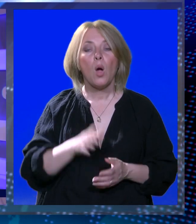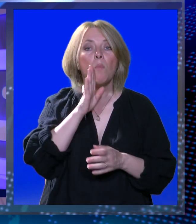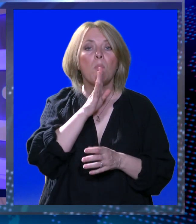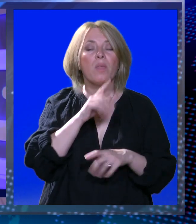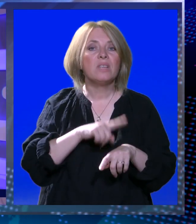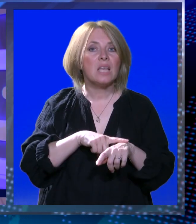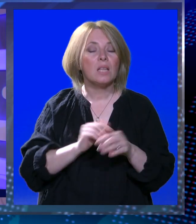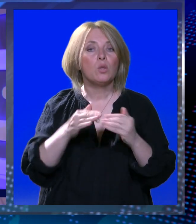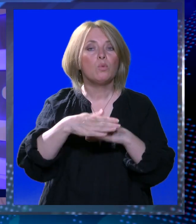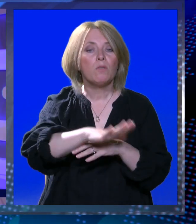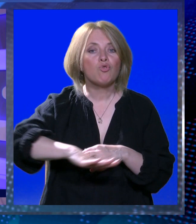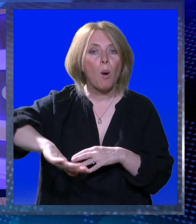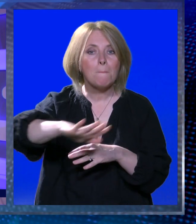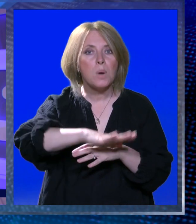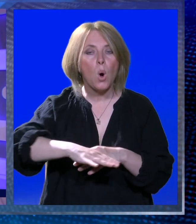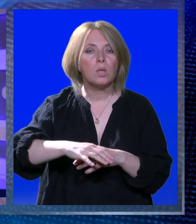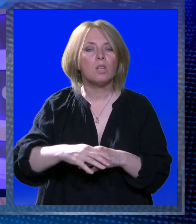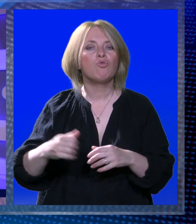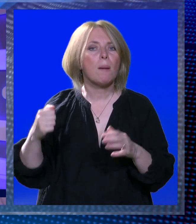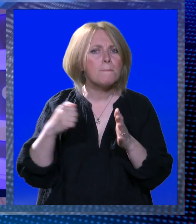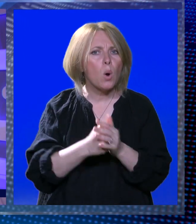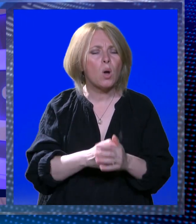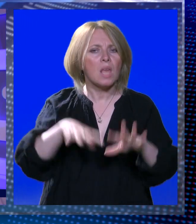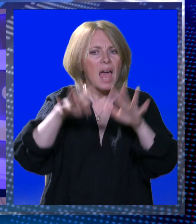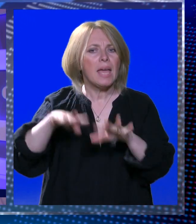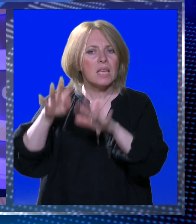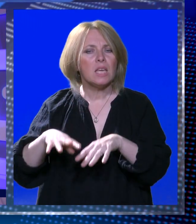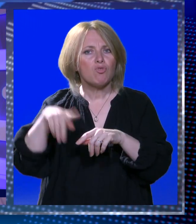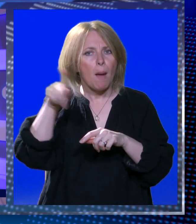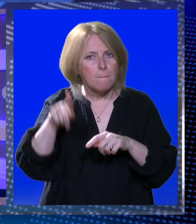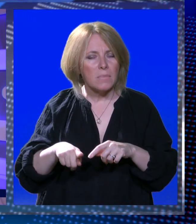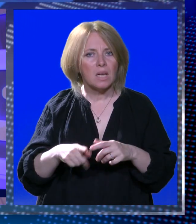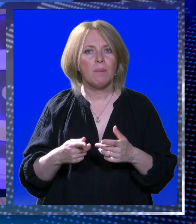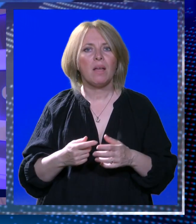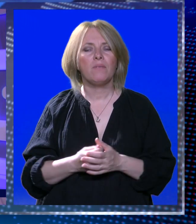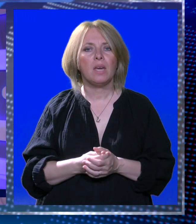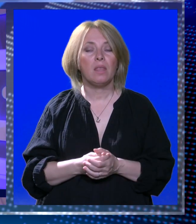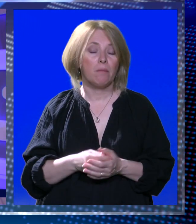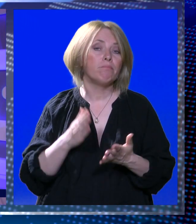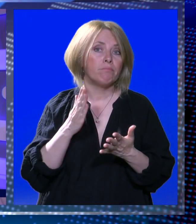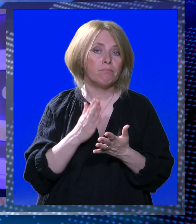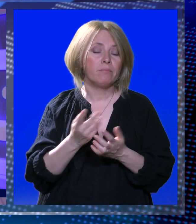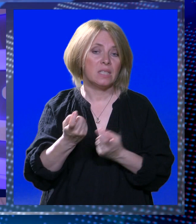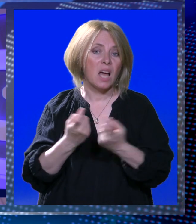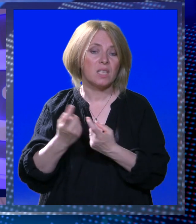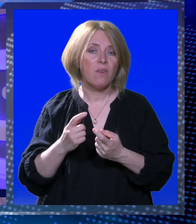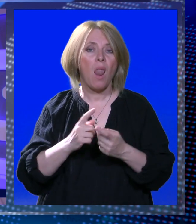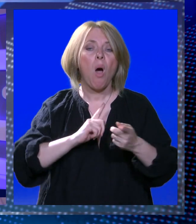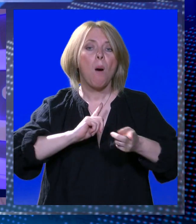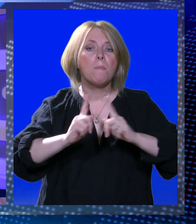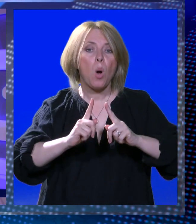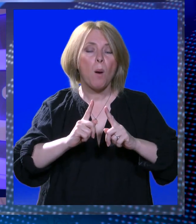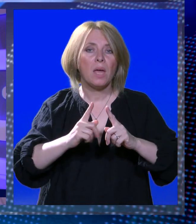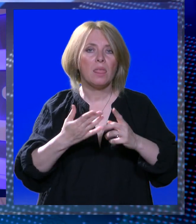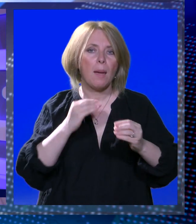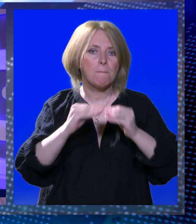U popodnevnim satima Dubrovačko područje pogodila je kiša praćena pljuskovima i grmljavinom, što je već tradicionalno izazvalo prometni kolaps.